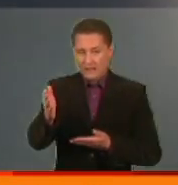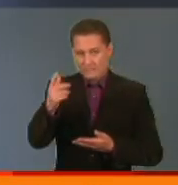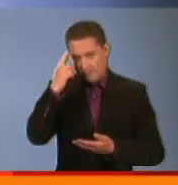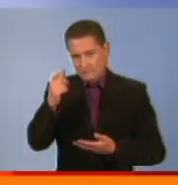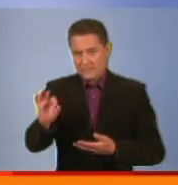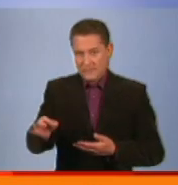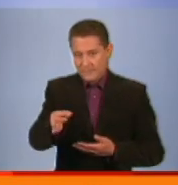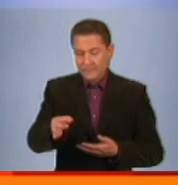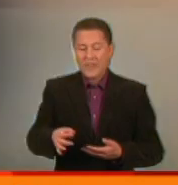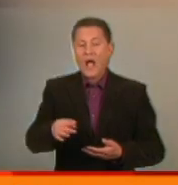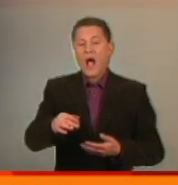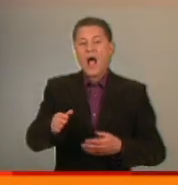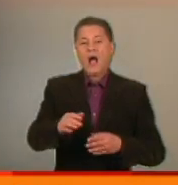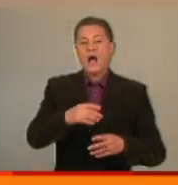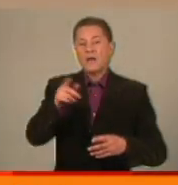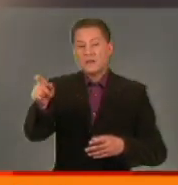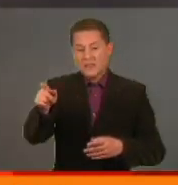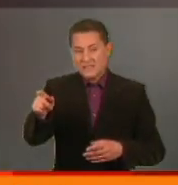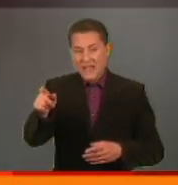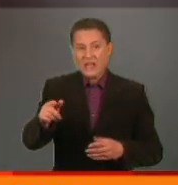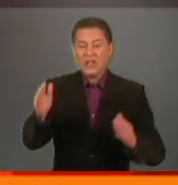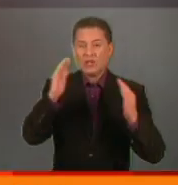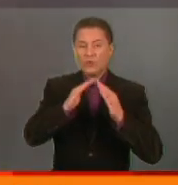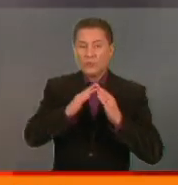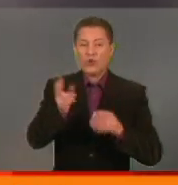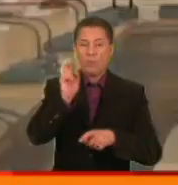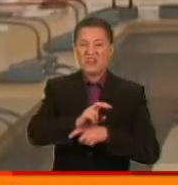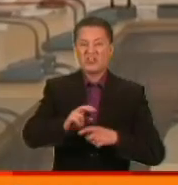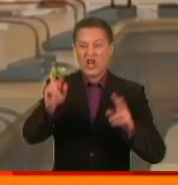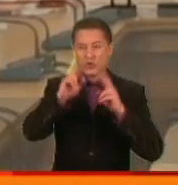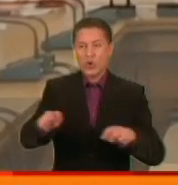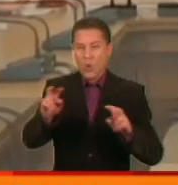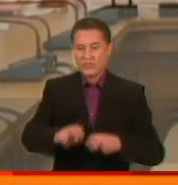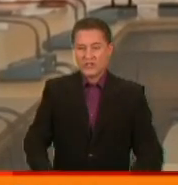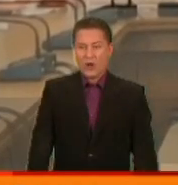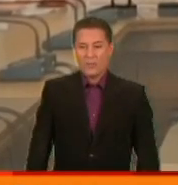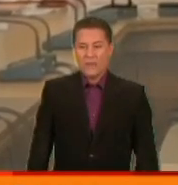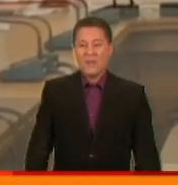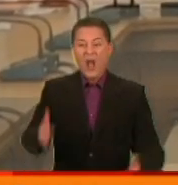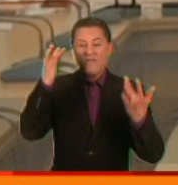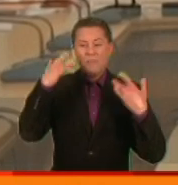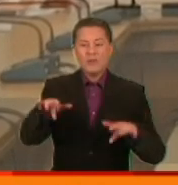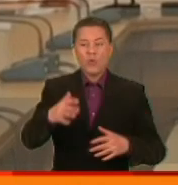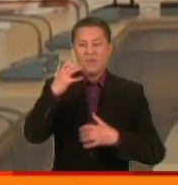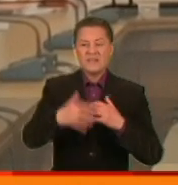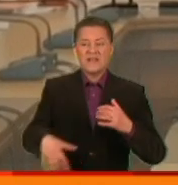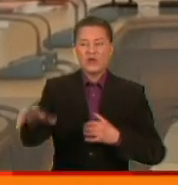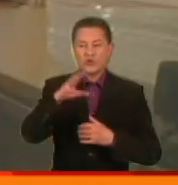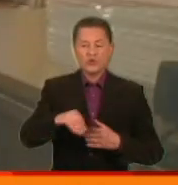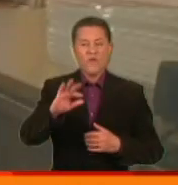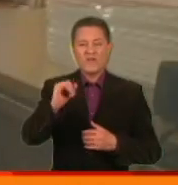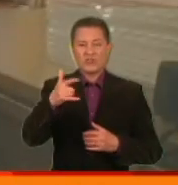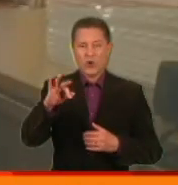лише початок. Невдовзі до її заміського будинку прийшли з обшуками. Випадково, знову ж таки, серед цього Вишкорівського